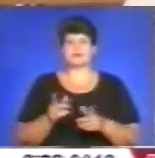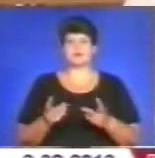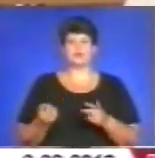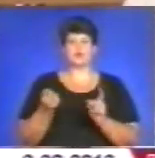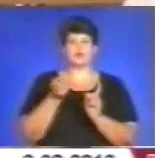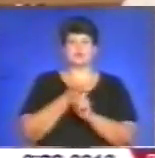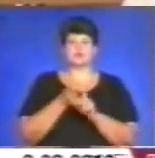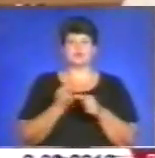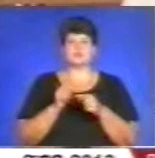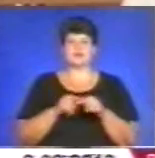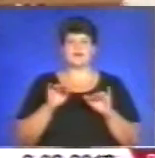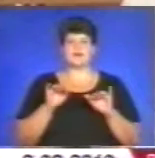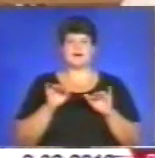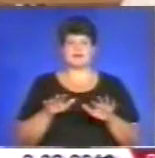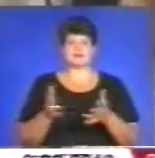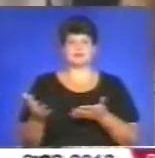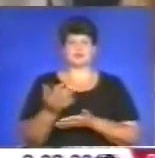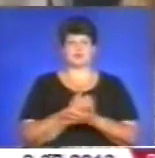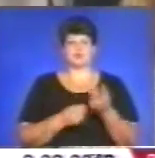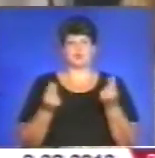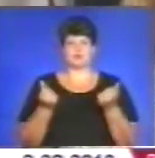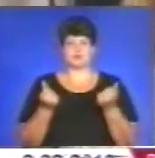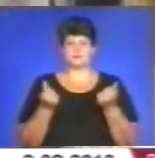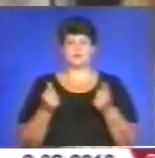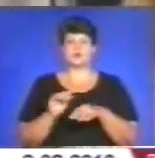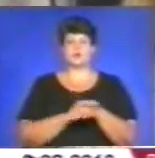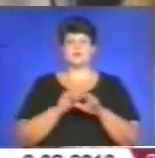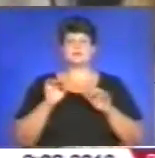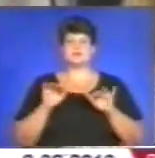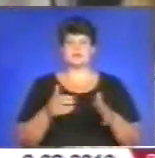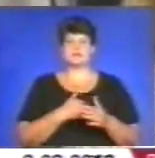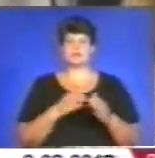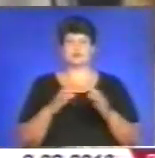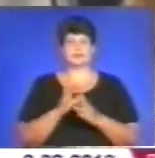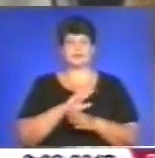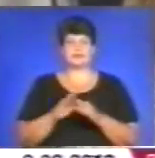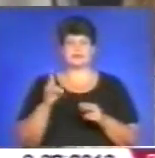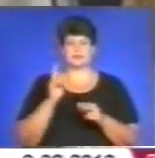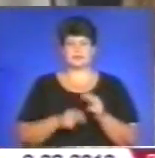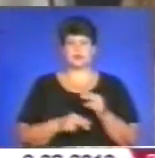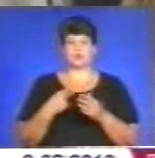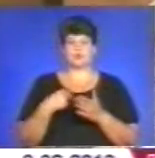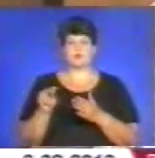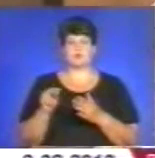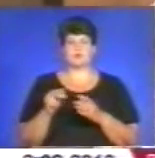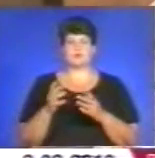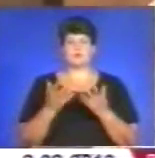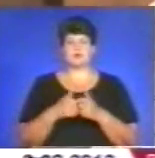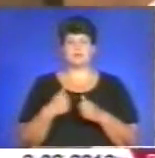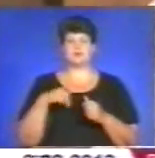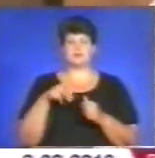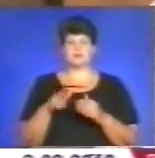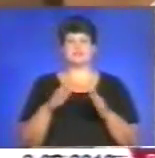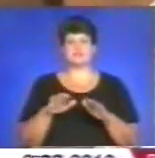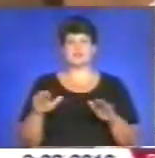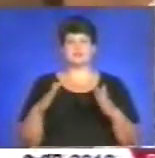цієї акції, до збору коштів. Добрі справи ініціативної групи не завершилися купівлею обладнання. Ми ходили в дитячі